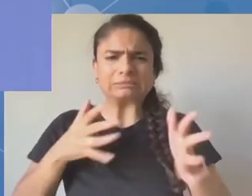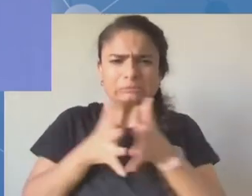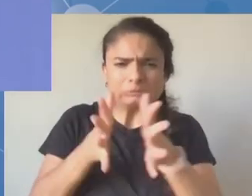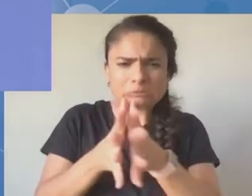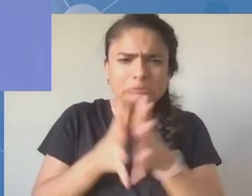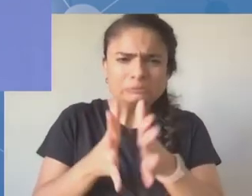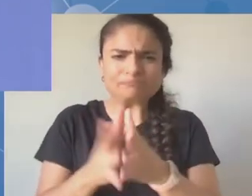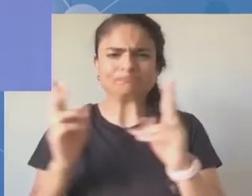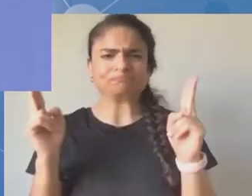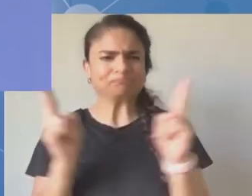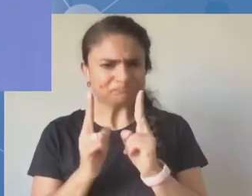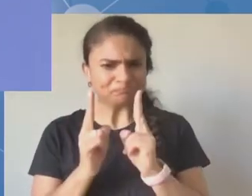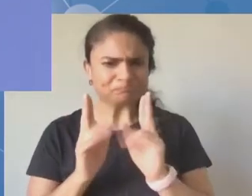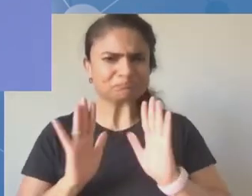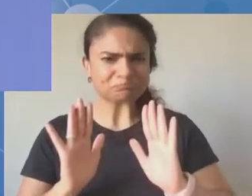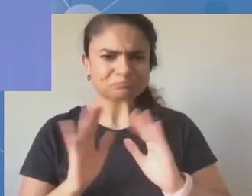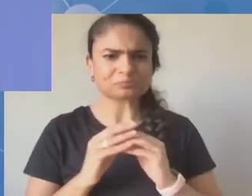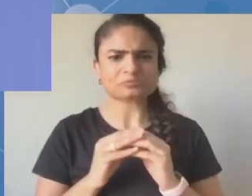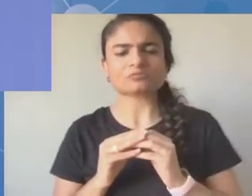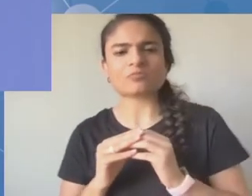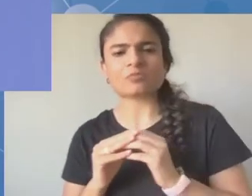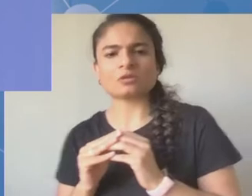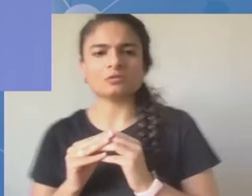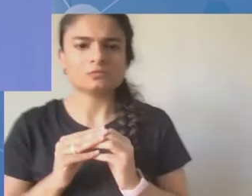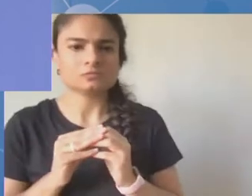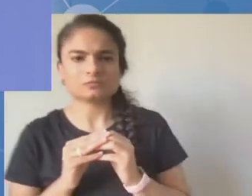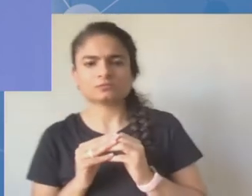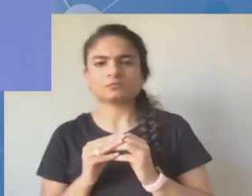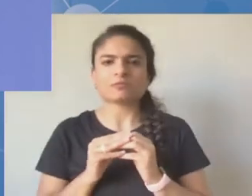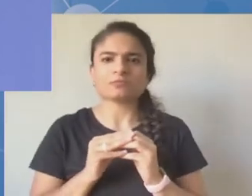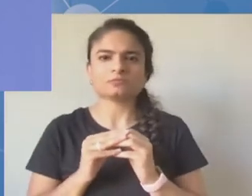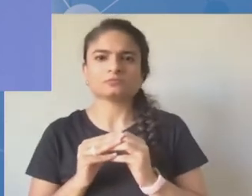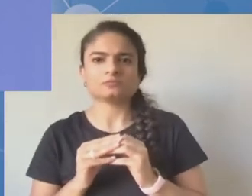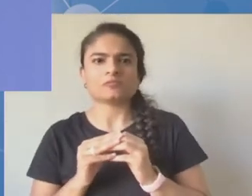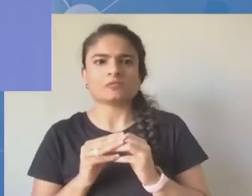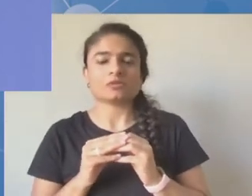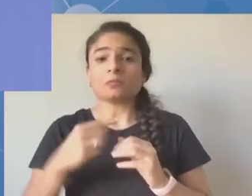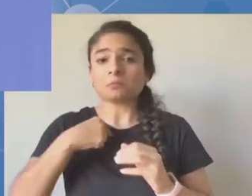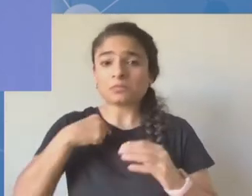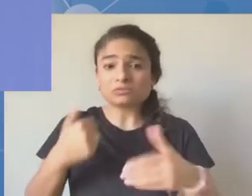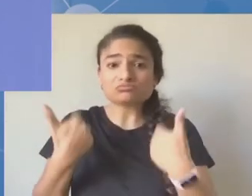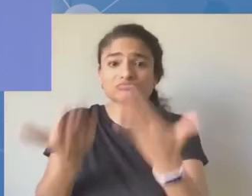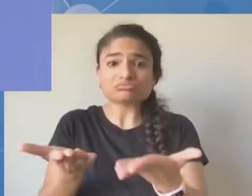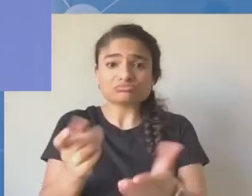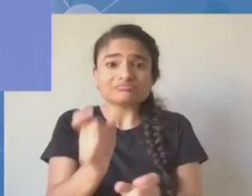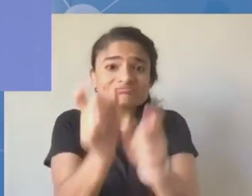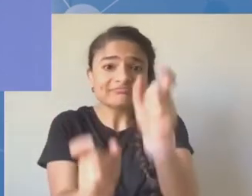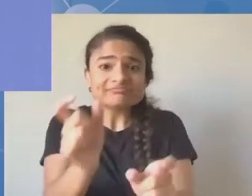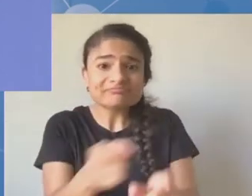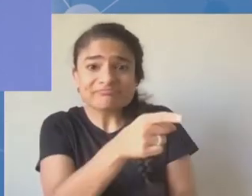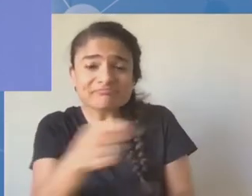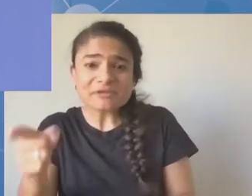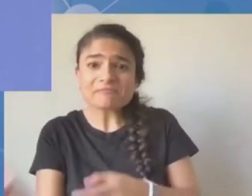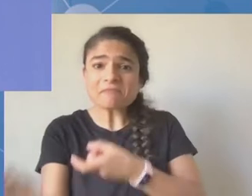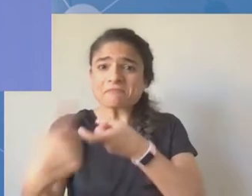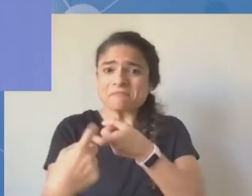Prosimy o uwagi na temat Państwa wrażeń, co poszło dobrze, co poszło gorzej, co warto by poprawić w przyszłości,